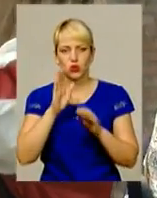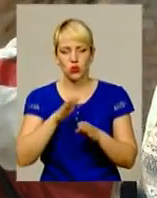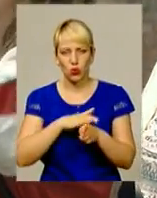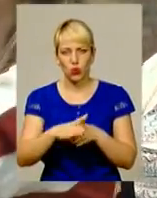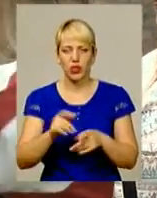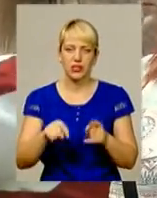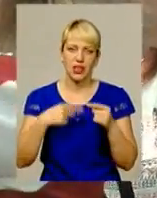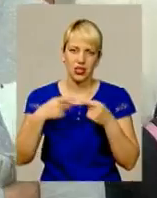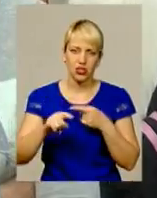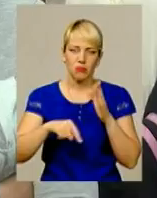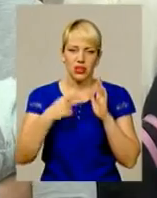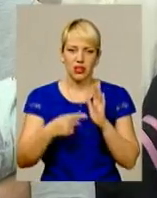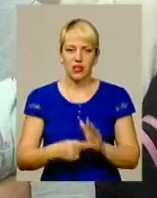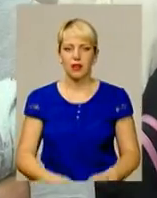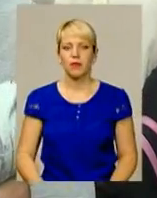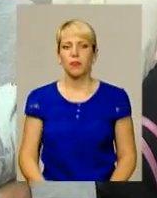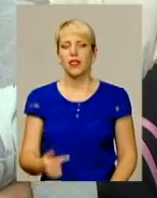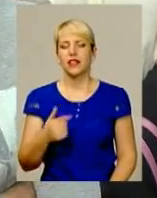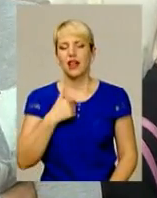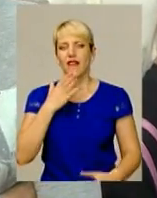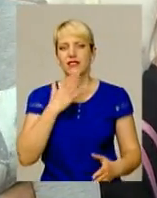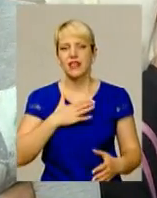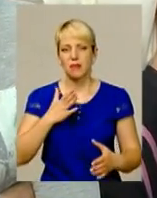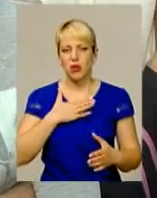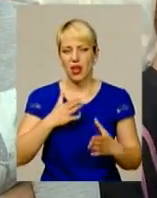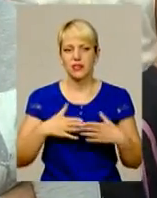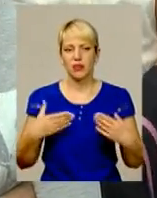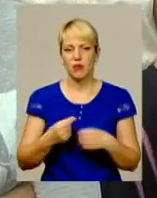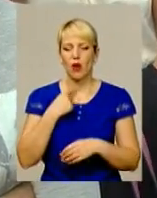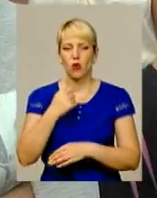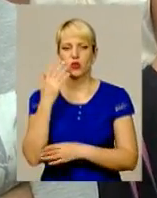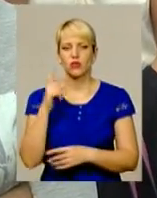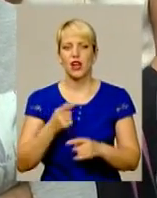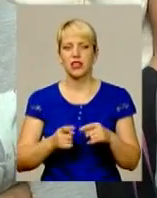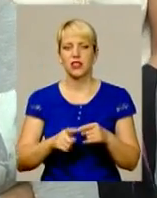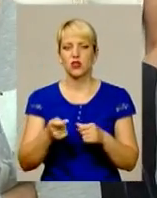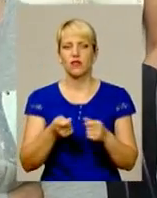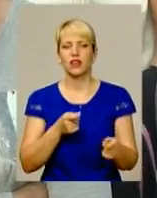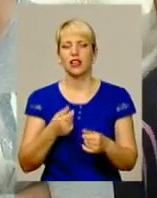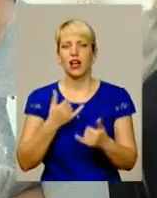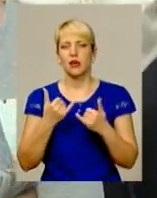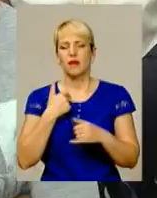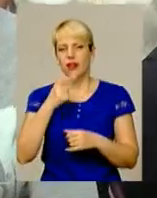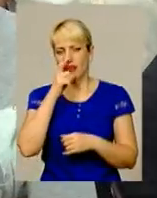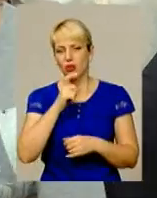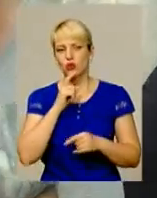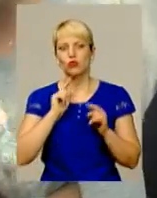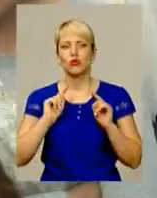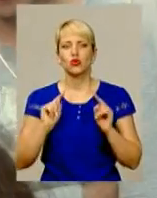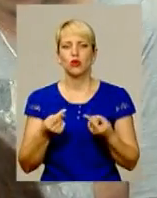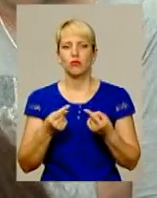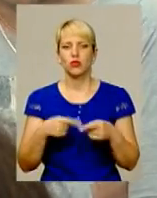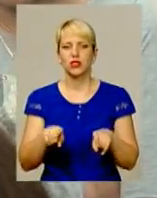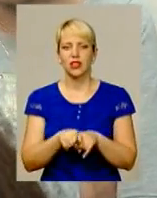це вже інше питання. Я і вся моя сім'я голосували за цю владу, тепер я не розумію, чому